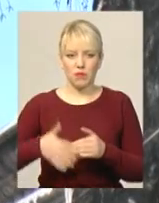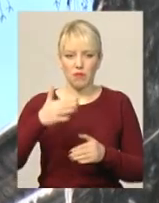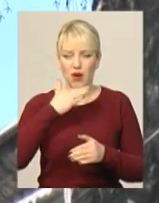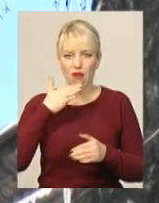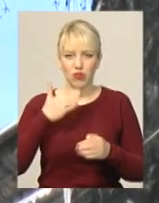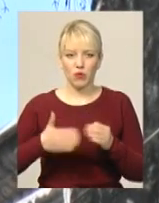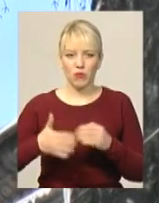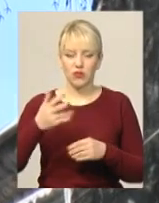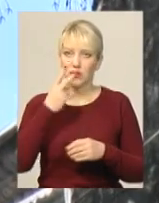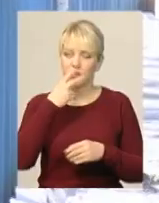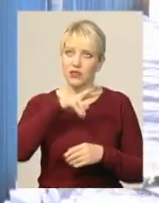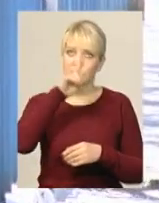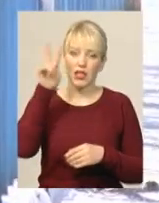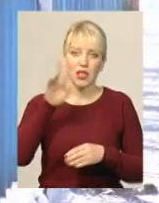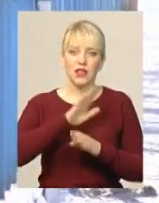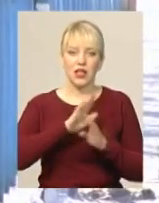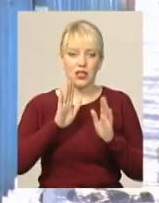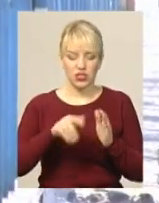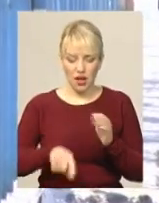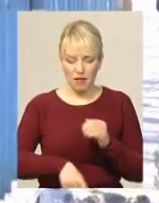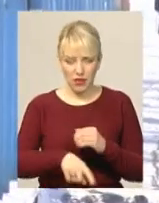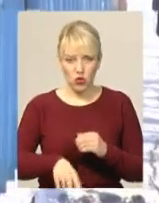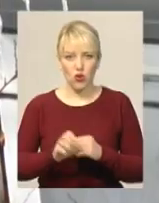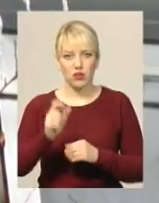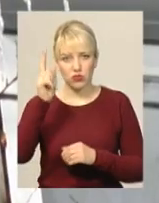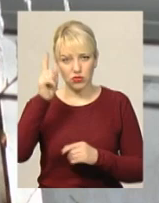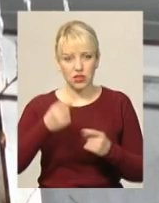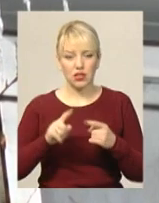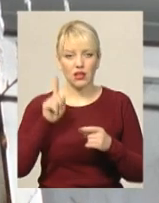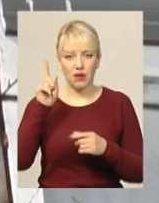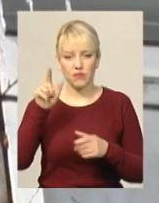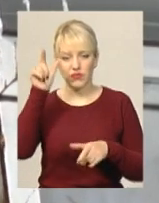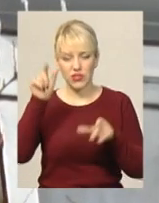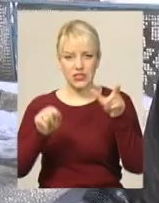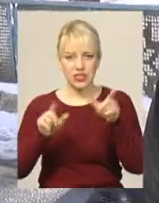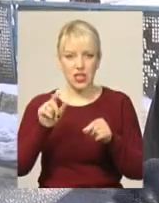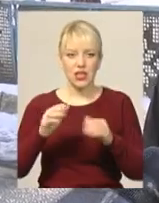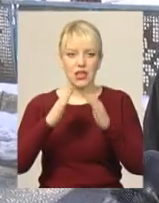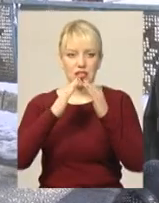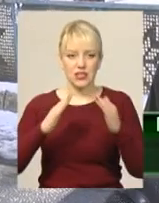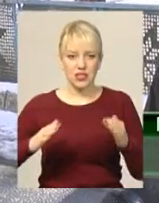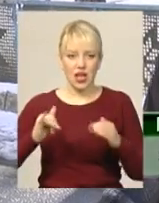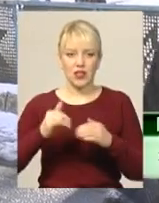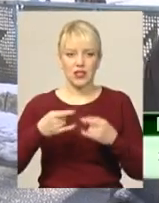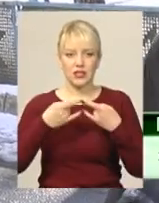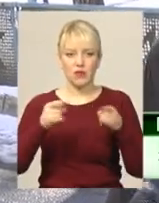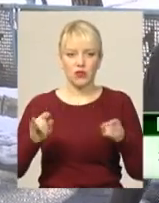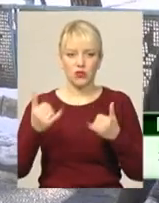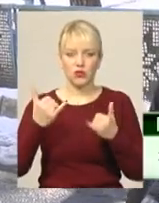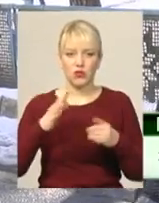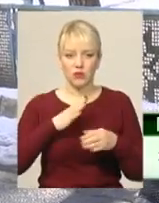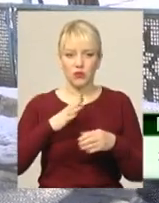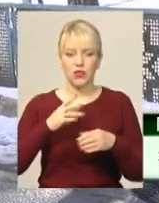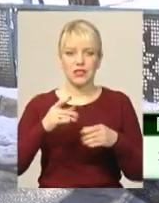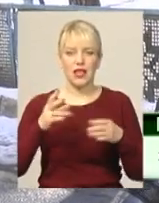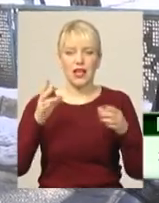Дивитися, каже, тепер доводиться не лише під ноги, а й вгору. Бурульки висять і з даху, і з балконів будинку Сьогодні падало з цього, з